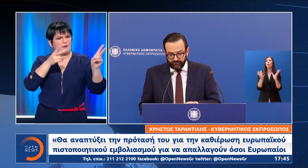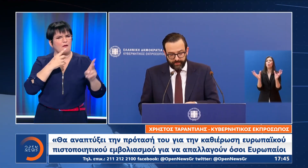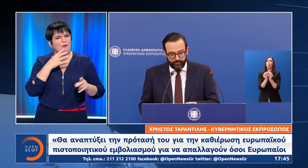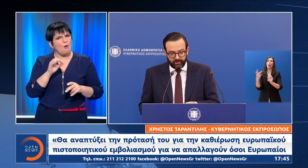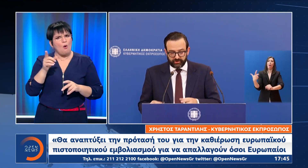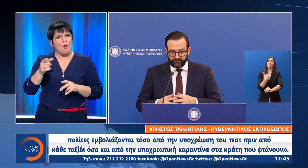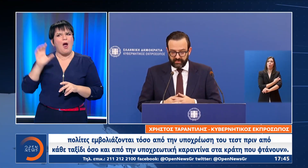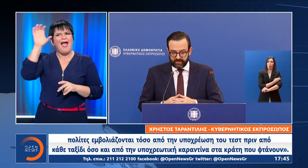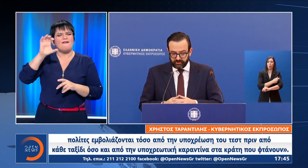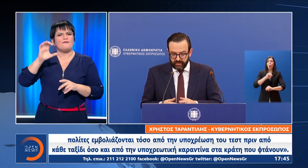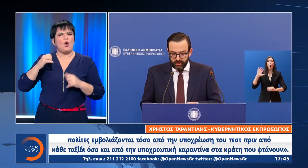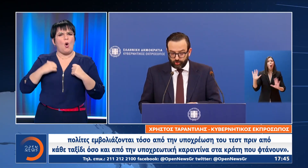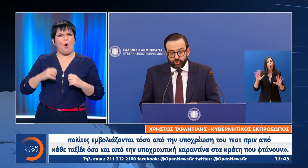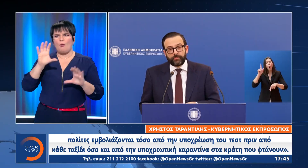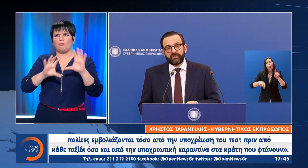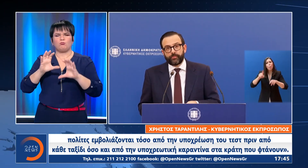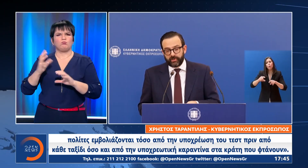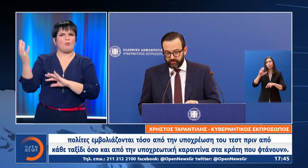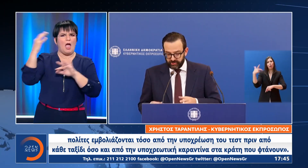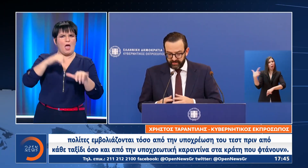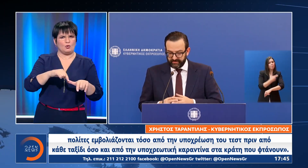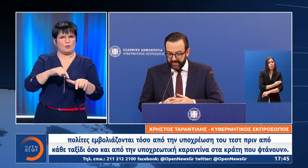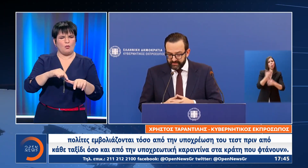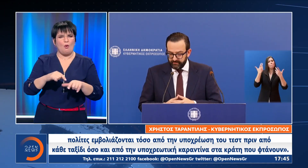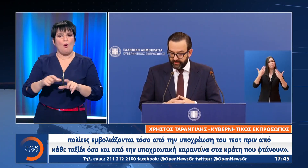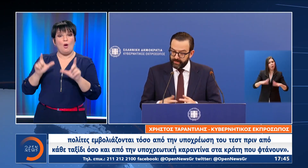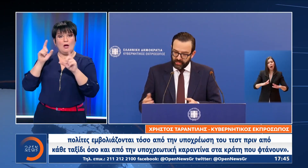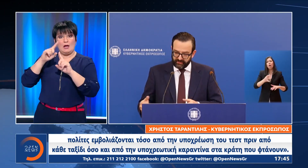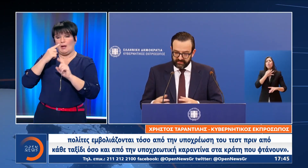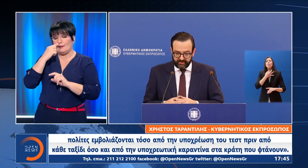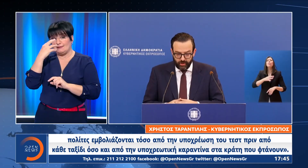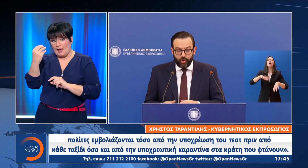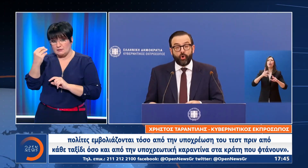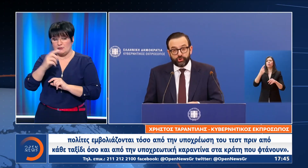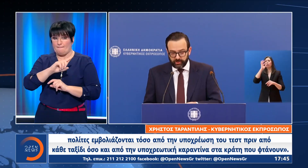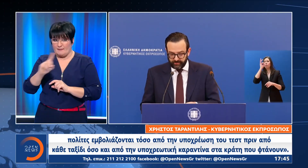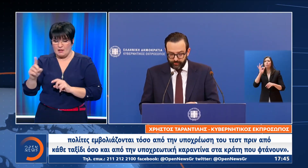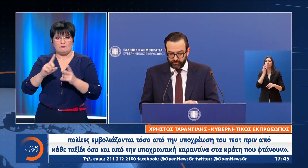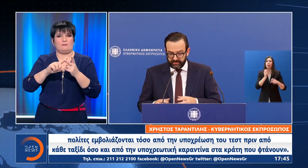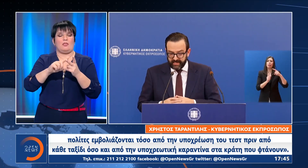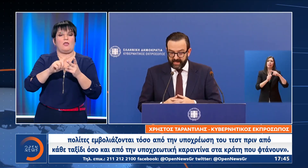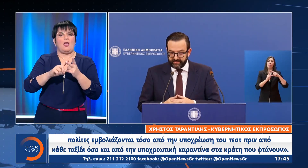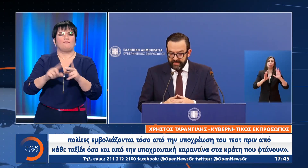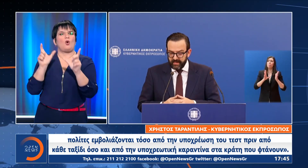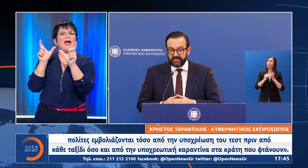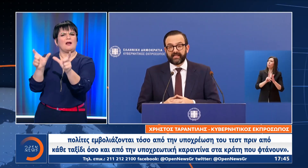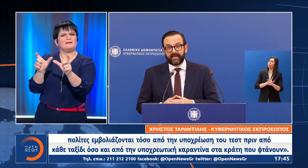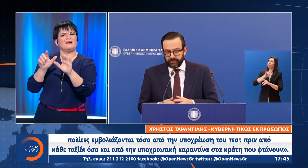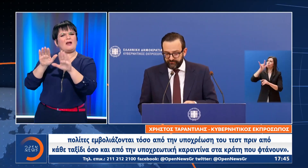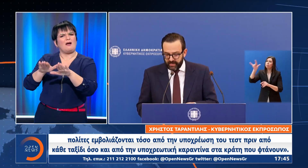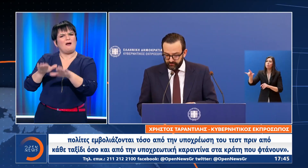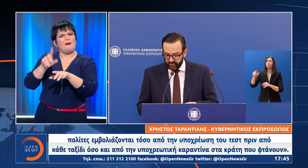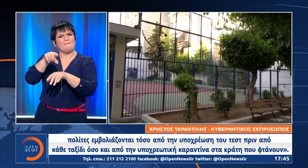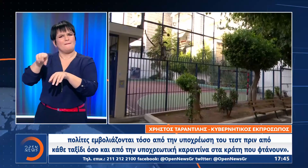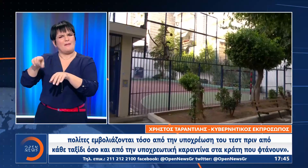όσοι Ευρωπαίοι πολίτες εμβολιάζονται τόσο από την υποχρέωση τεστ πριν από κάθε ταξίδι όσο και από την υποχρεωτική καραντίνα στα